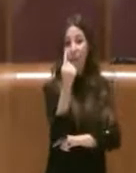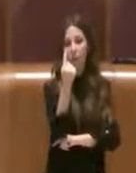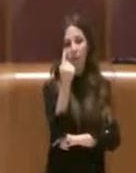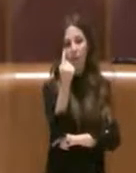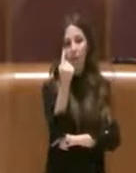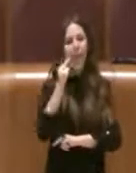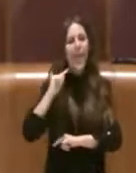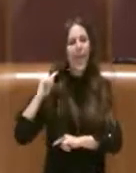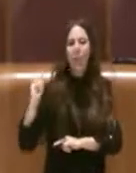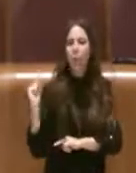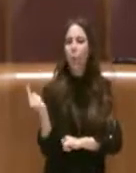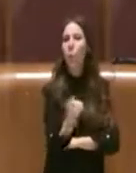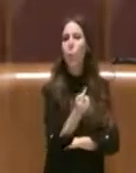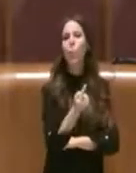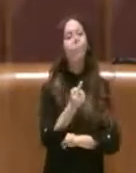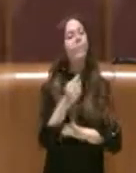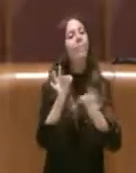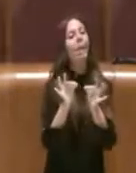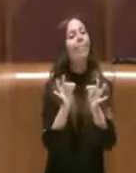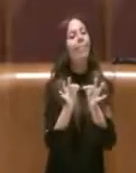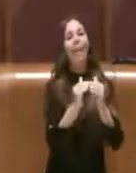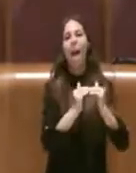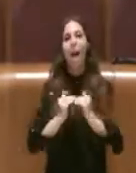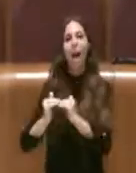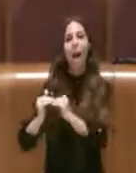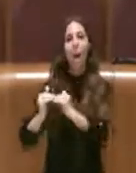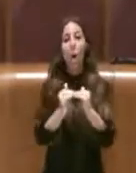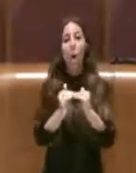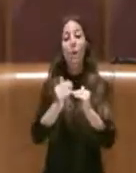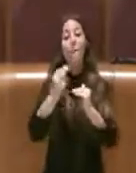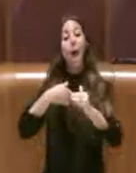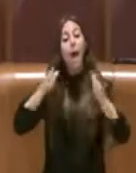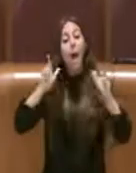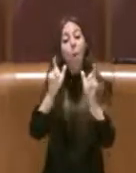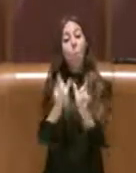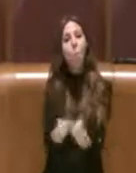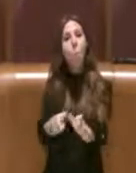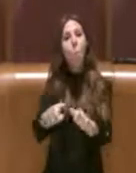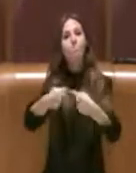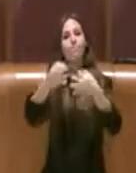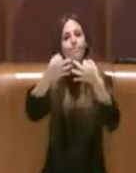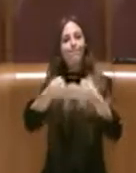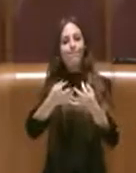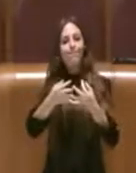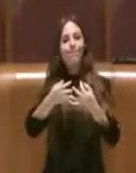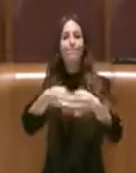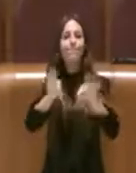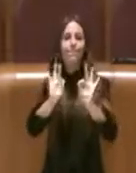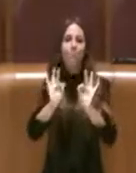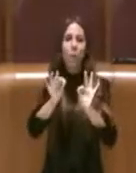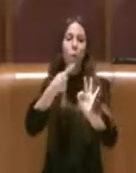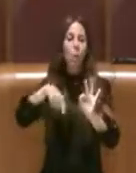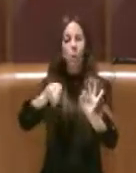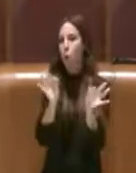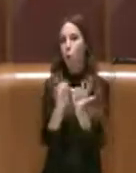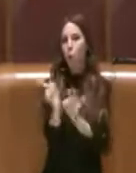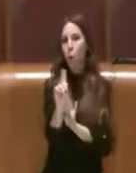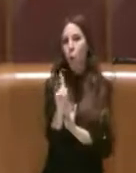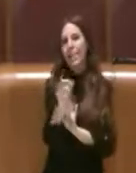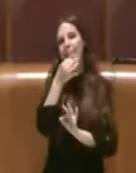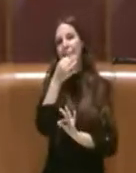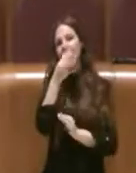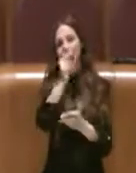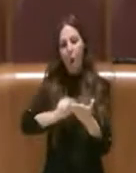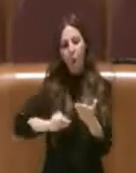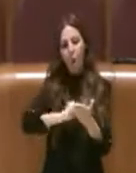posizione ovviamente unanime, però in merito a questa sospensiva non siamo d'accordo, quindi consegniamo il voto contrario,